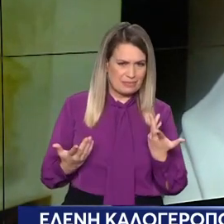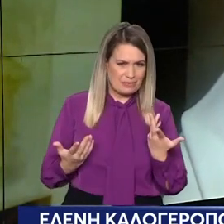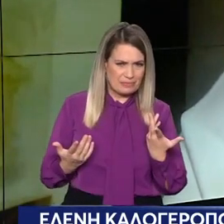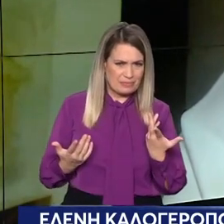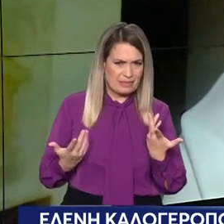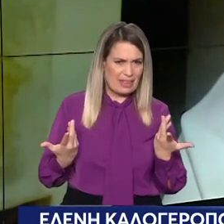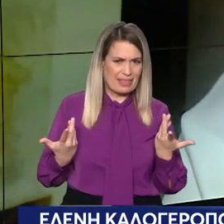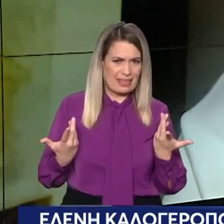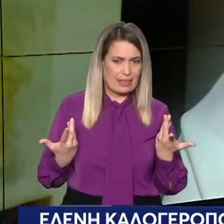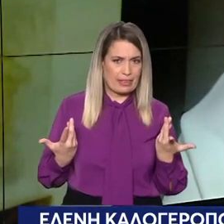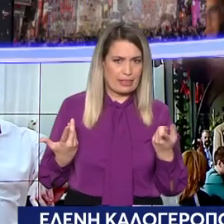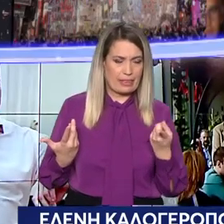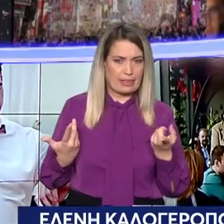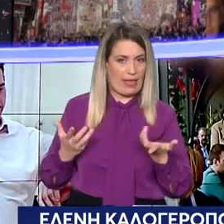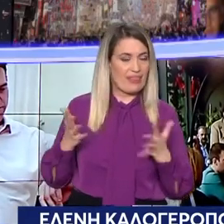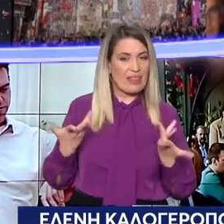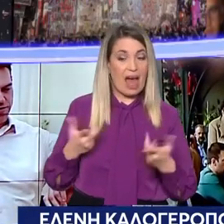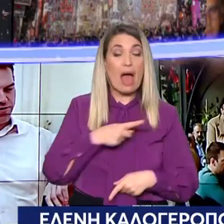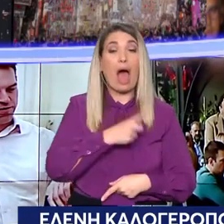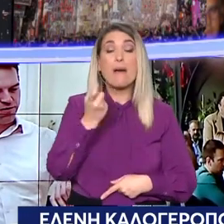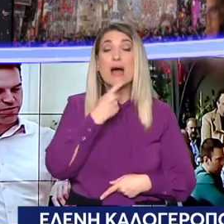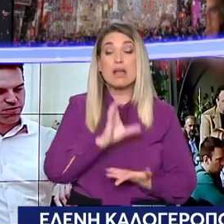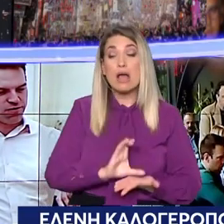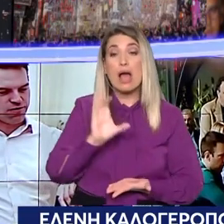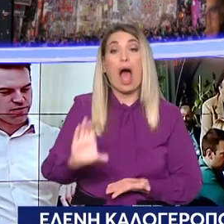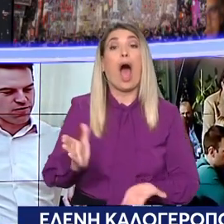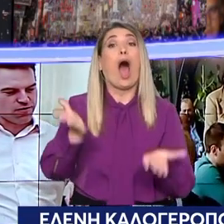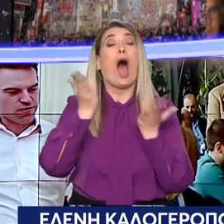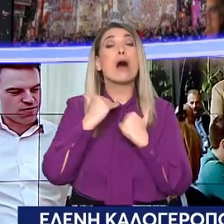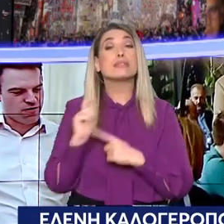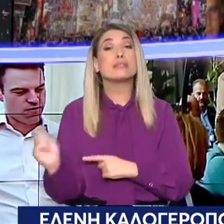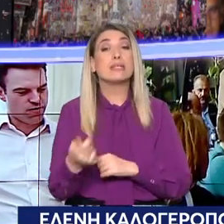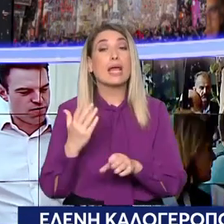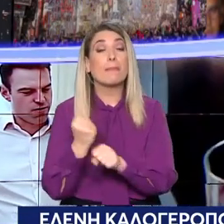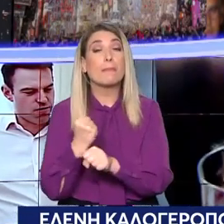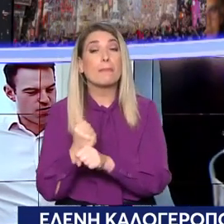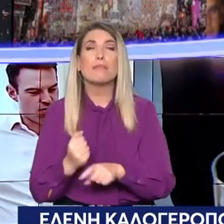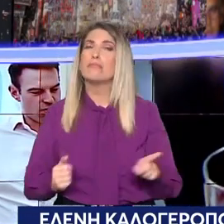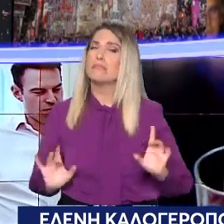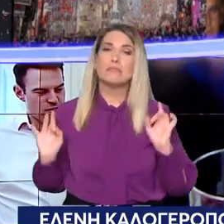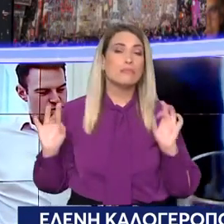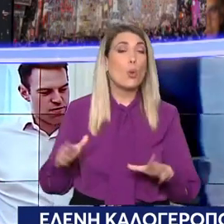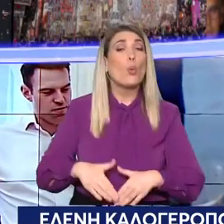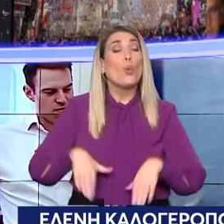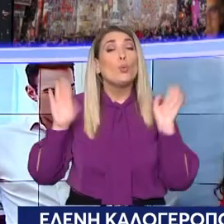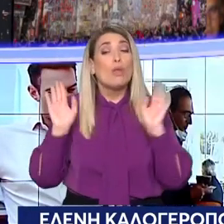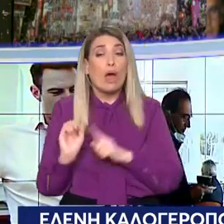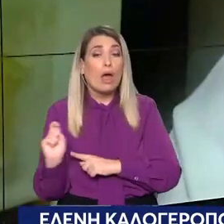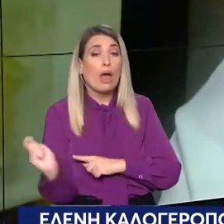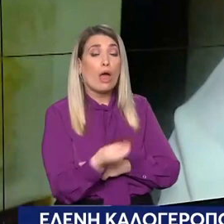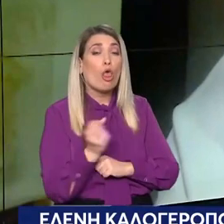μορφή δανείου, δεν θα πληρώνονταν εργαζόμενοι σε κομματικές επιχειρήσεις. Δεν είχαν ούτε για το δώρο.